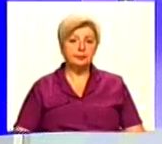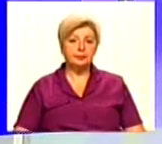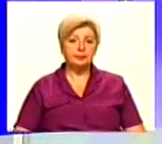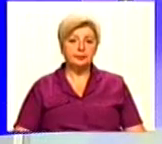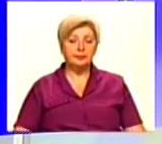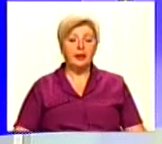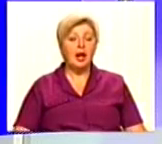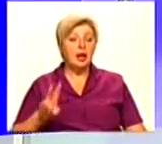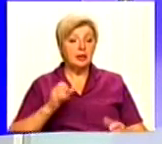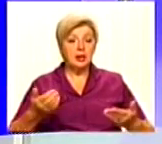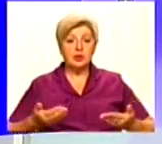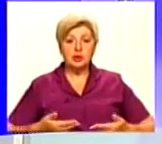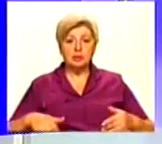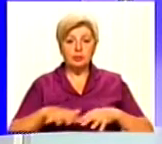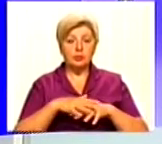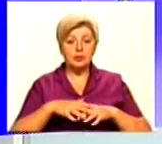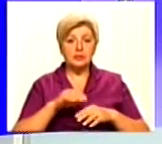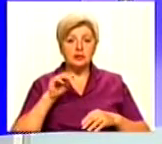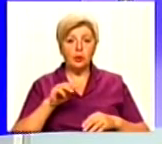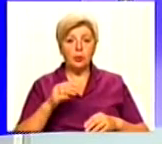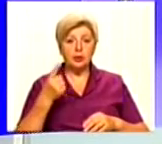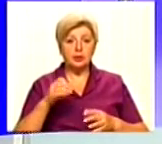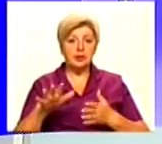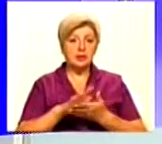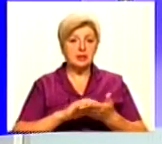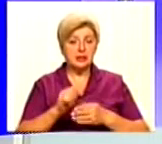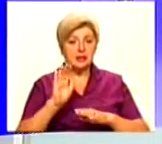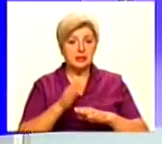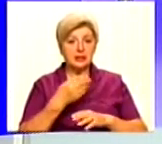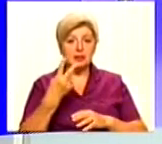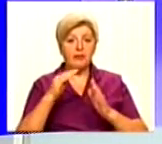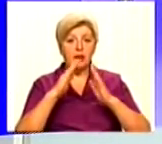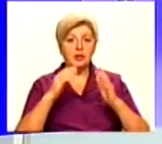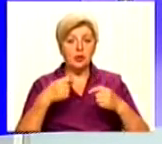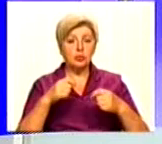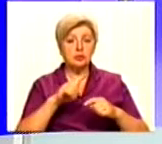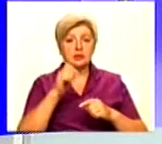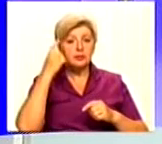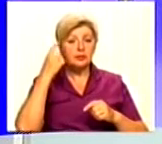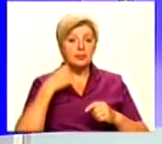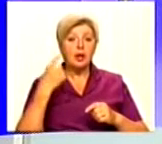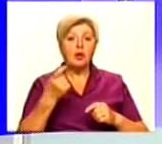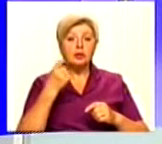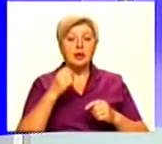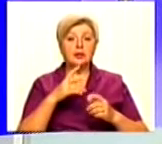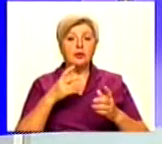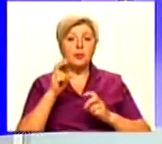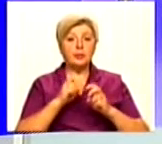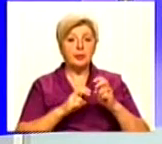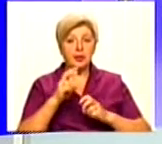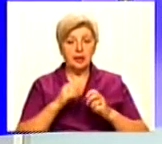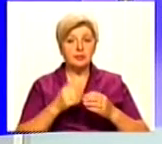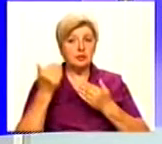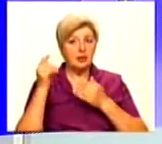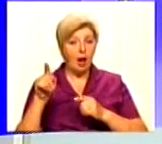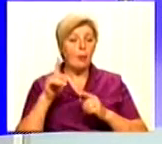На житловому масиві Тополя-1 знесли два кіоски. За інформацією комунального підприємства «Благоустрій міста», в них